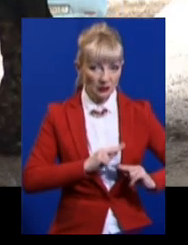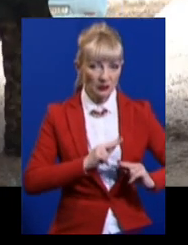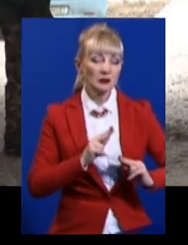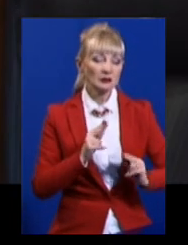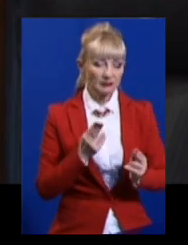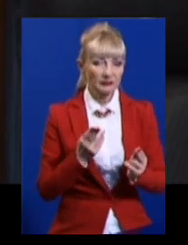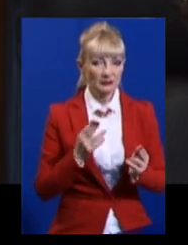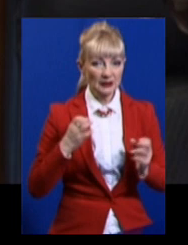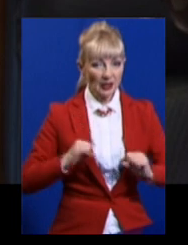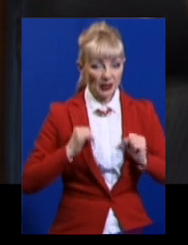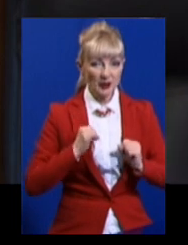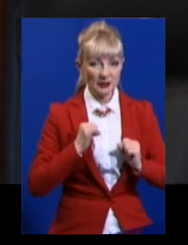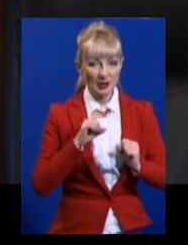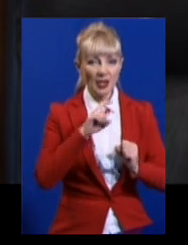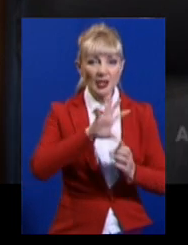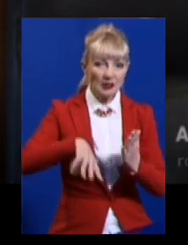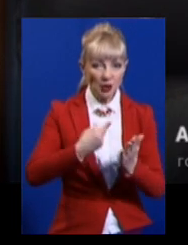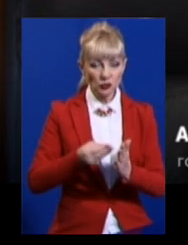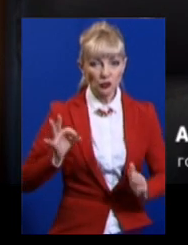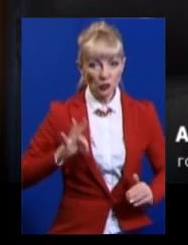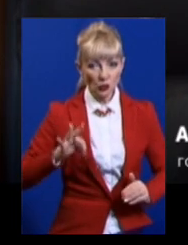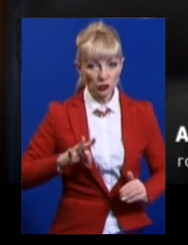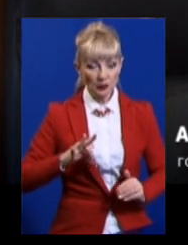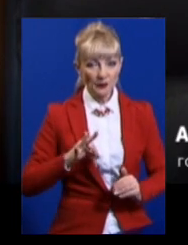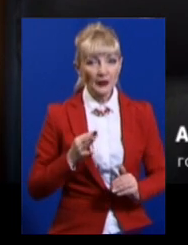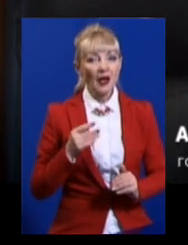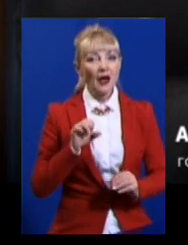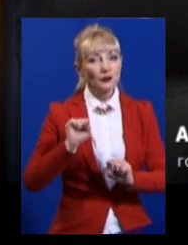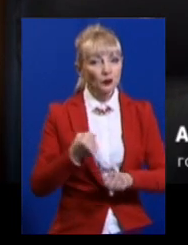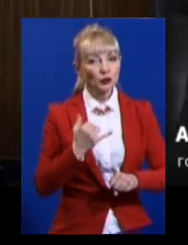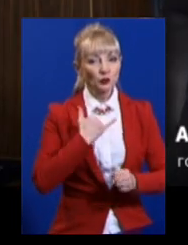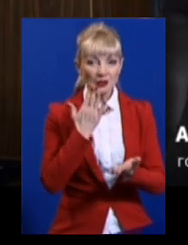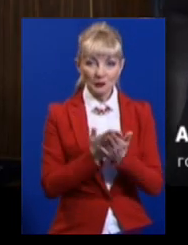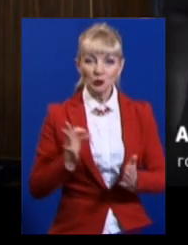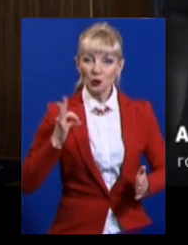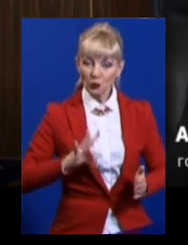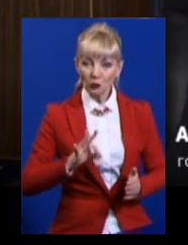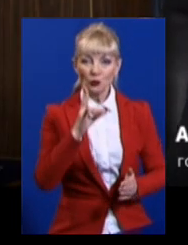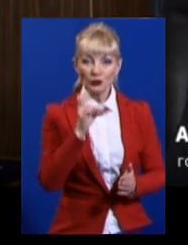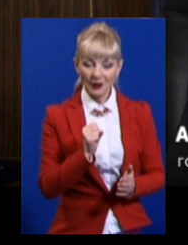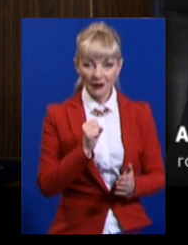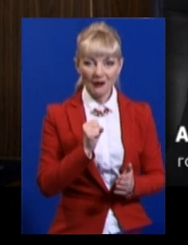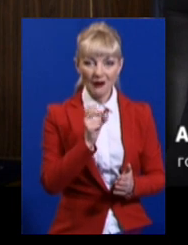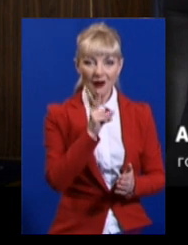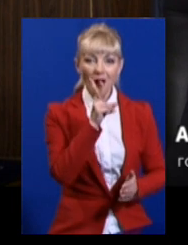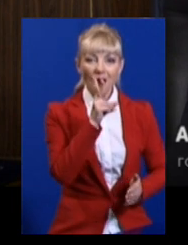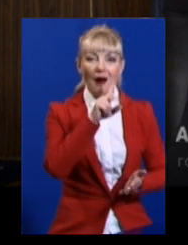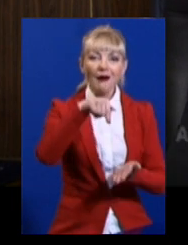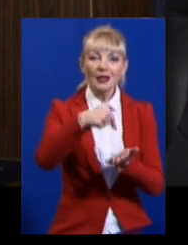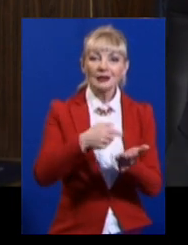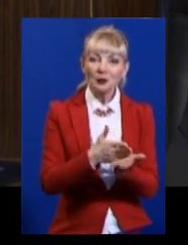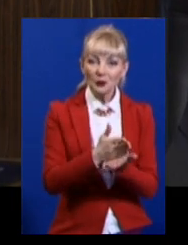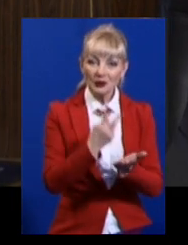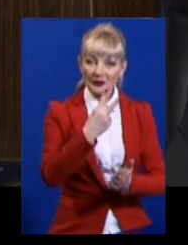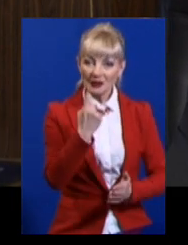пільг. «Двірники у нас мають пільгу на комунальні послуги. На